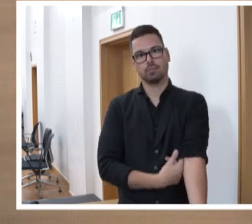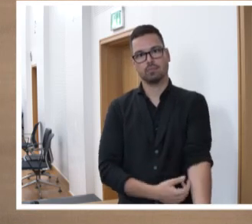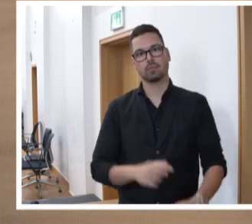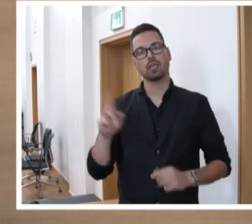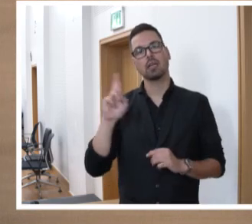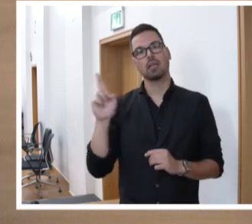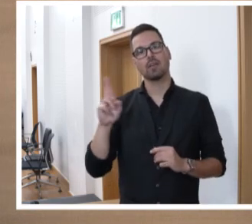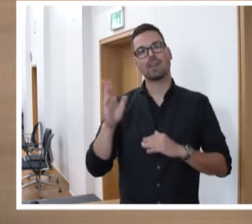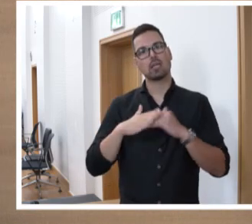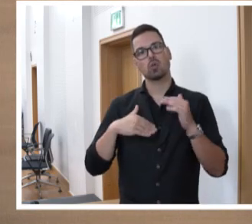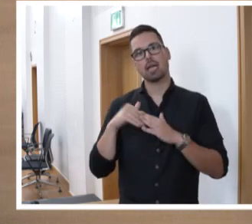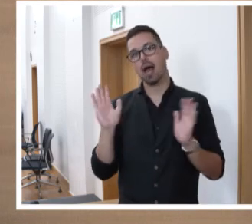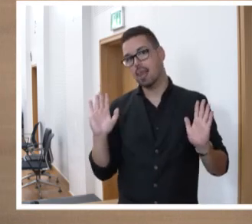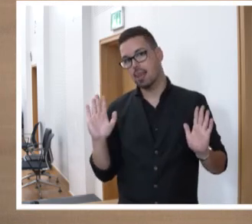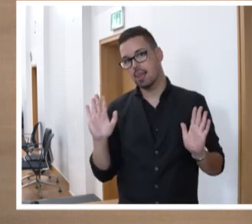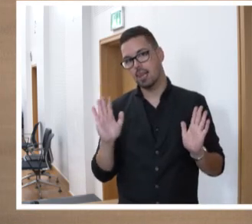Wer enthält sich der Stimme?